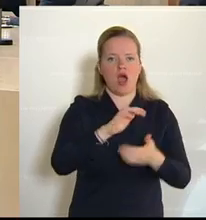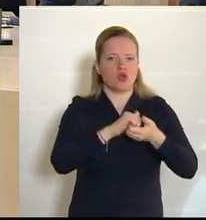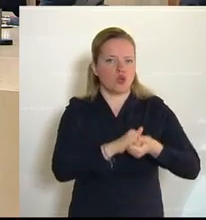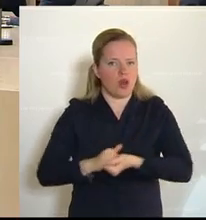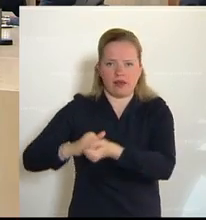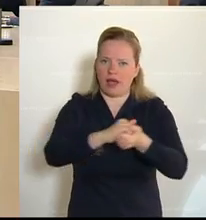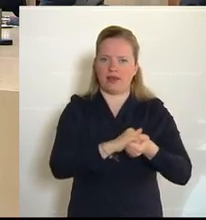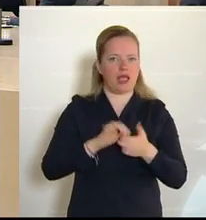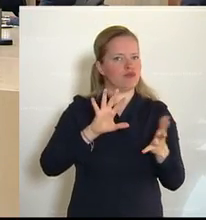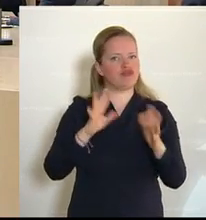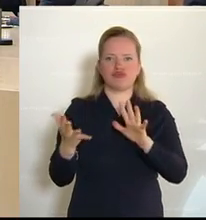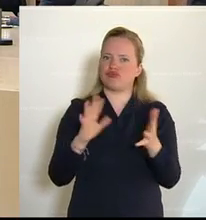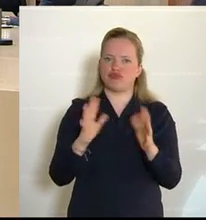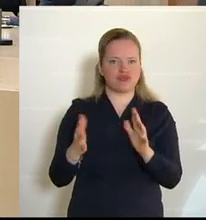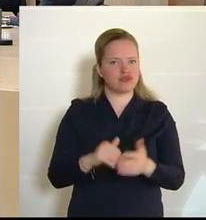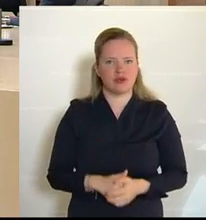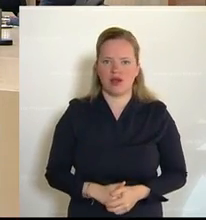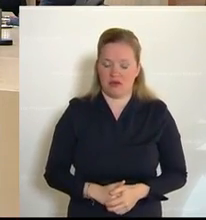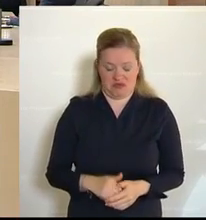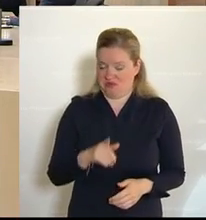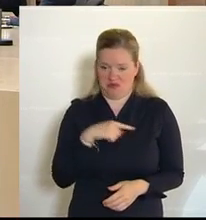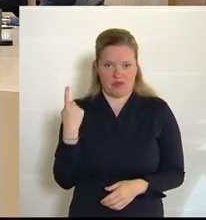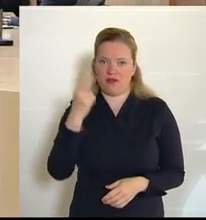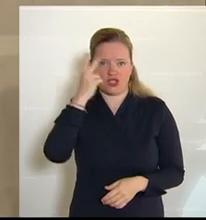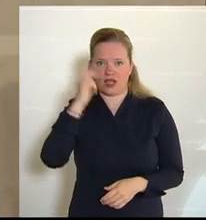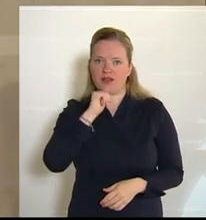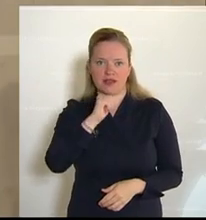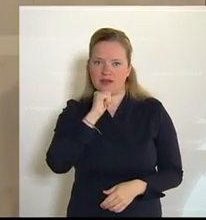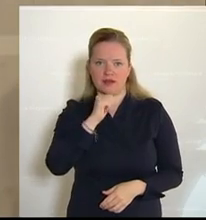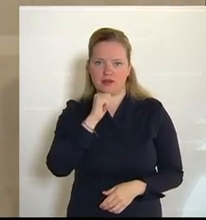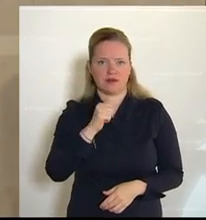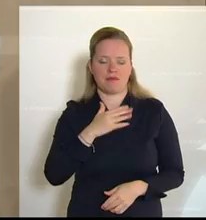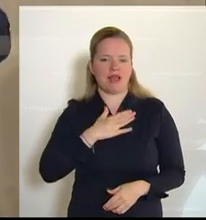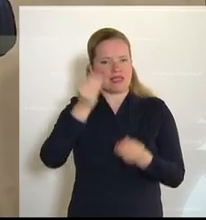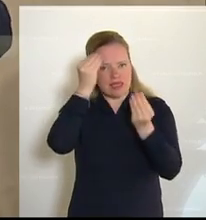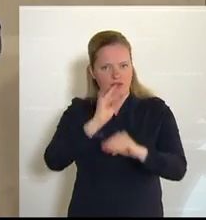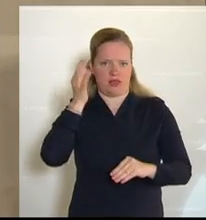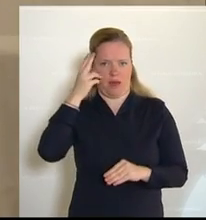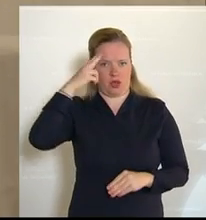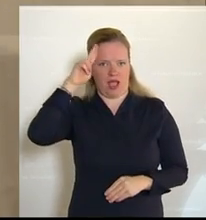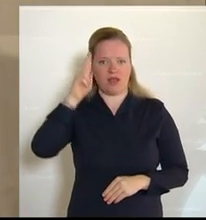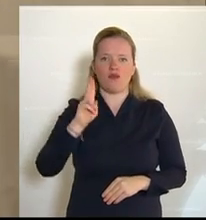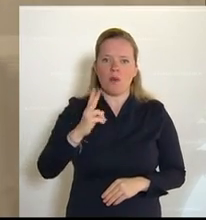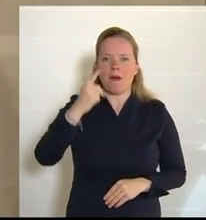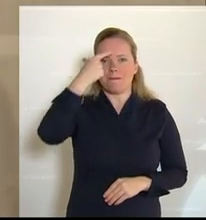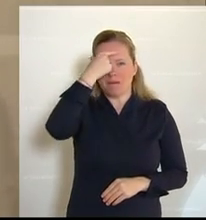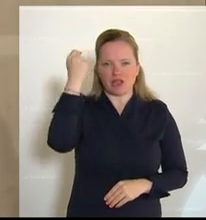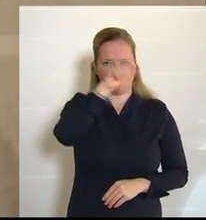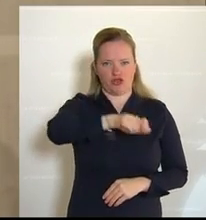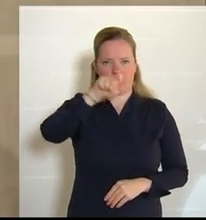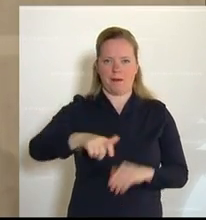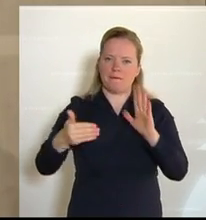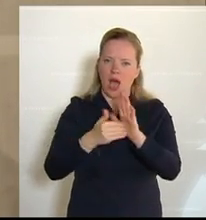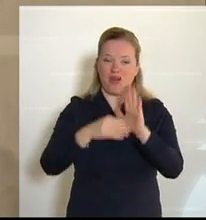einmal ins Wanken. Und das ist alles andere als verständlich, meine sehr verehrten Damen und Herren. Weil die Menschen brauchen diese